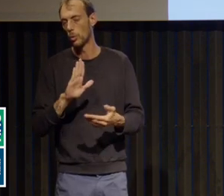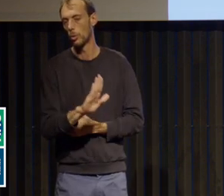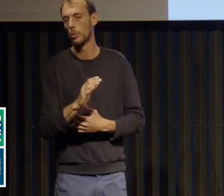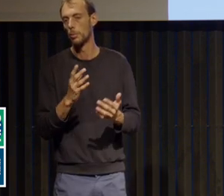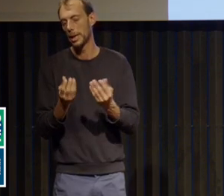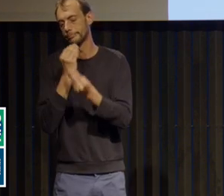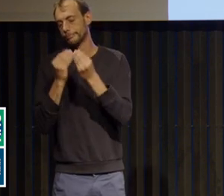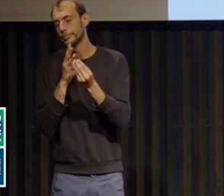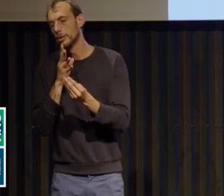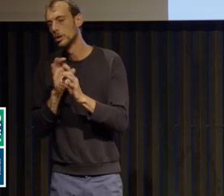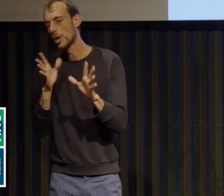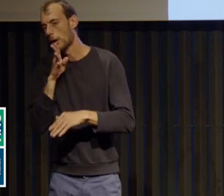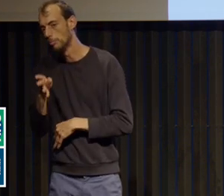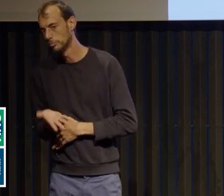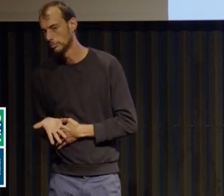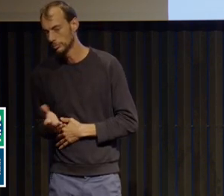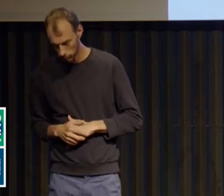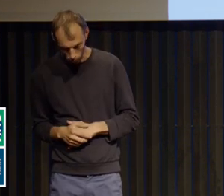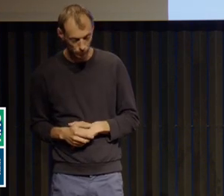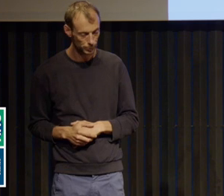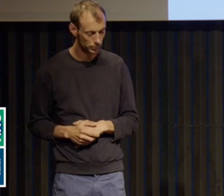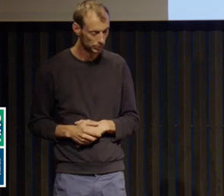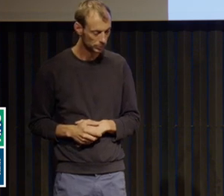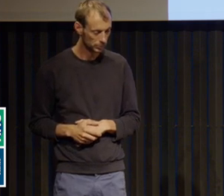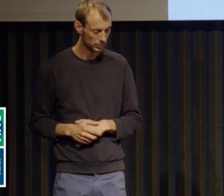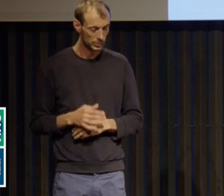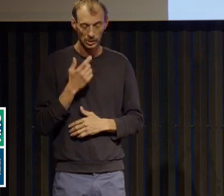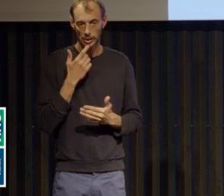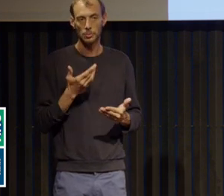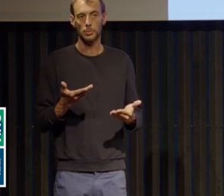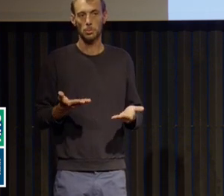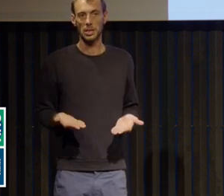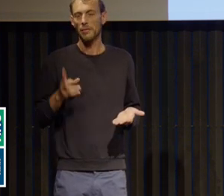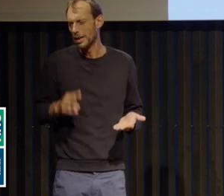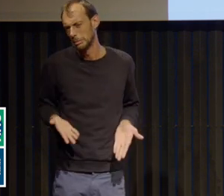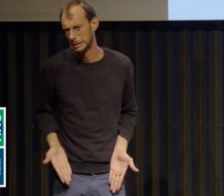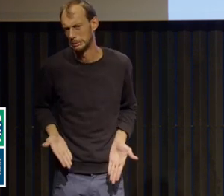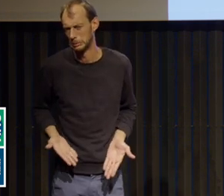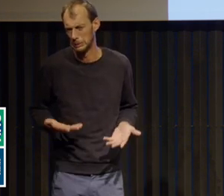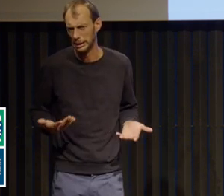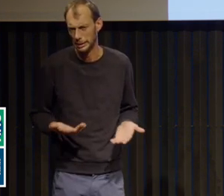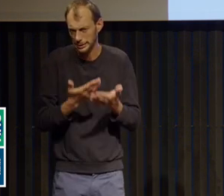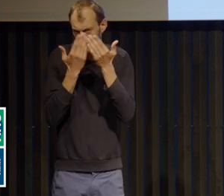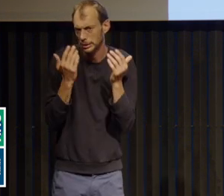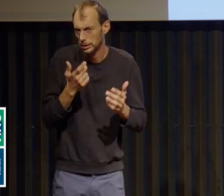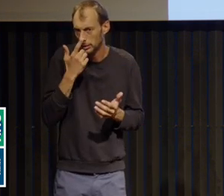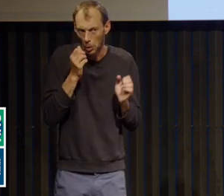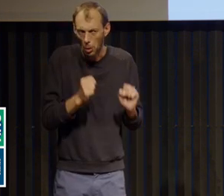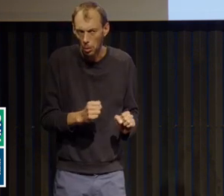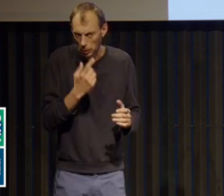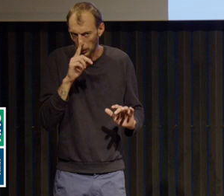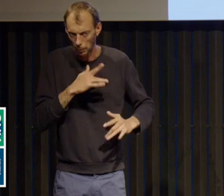en tout cas, actuellement, si on peut dire, enfin actuellement, on ne sait pas trop justement parce qu'à cause de ce qu'on peut suspecter d'augmentation actuellement, mais